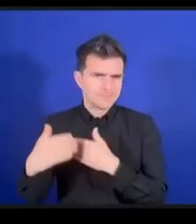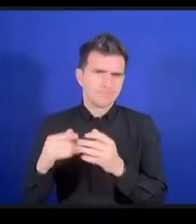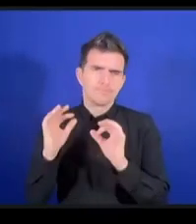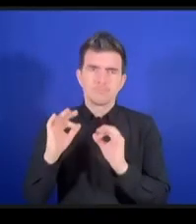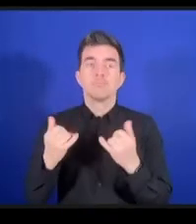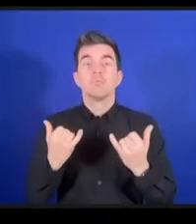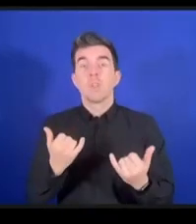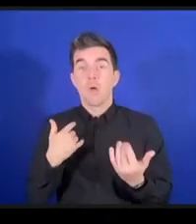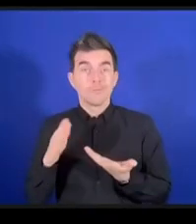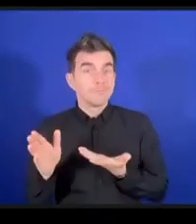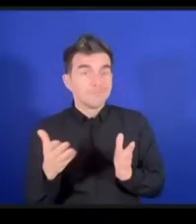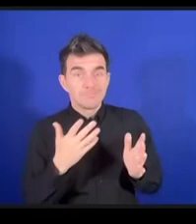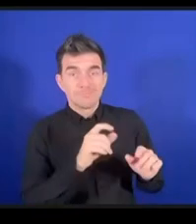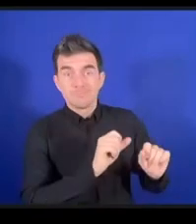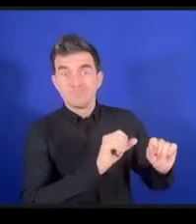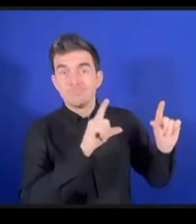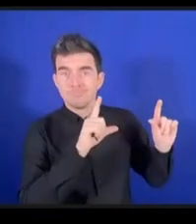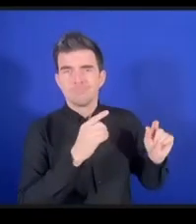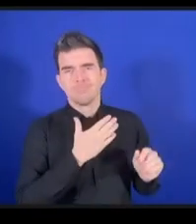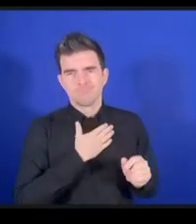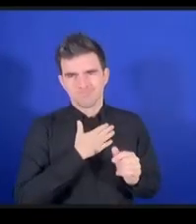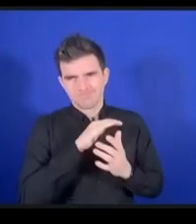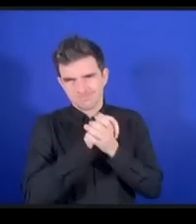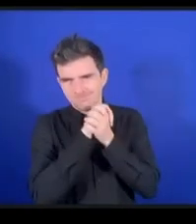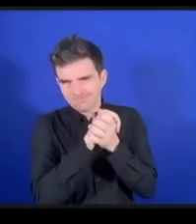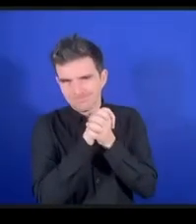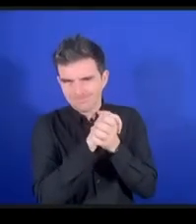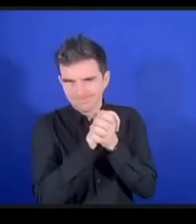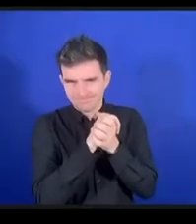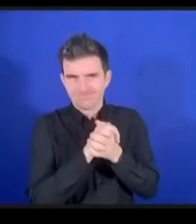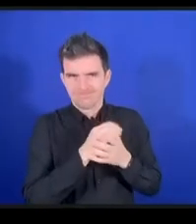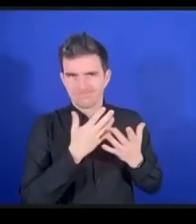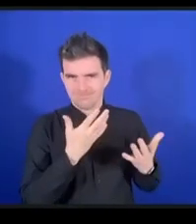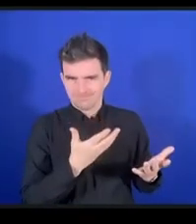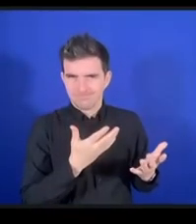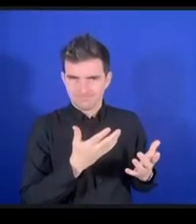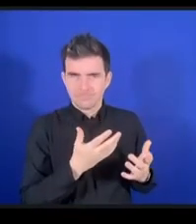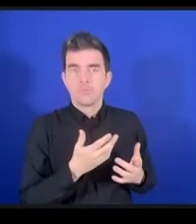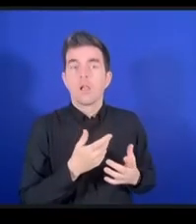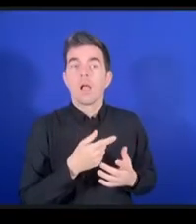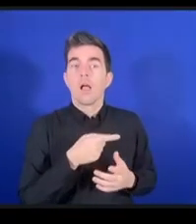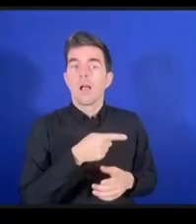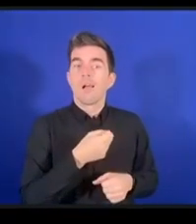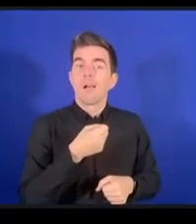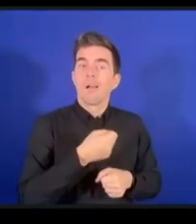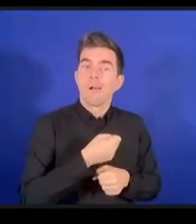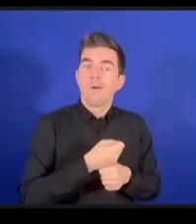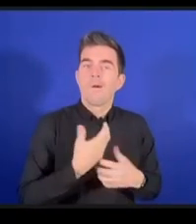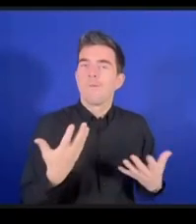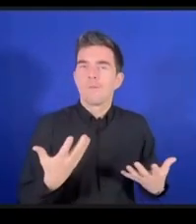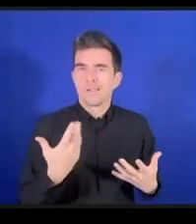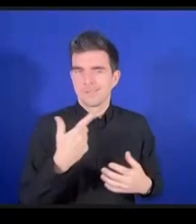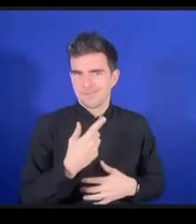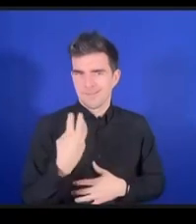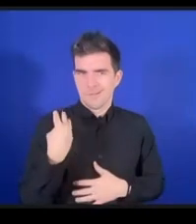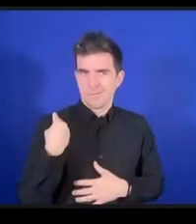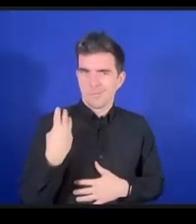現在ワシントンDCにいらっしゃいます彼はコアインターネットバリウスという